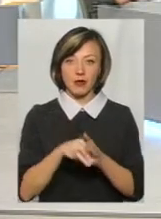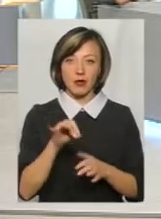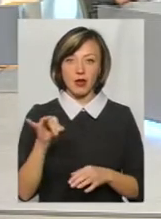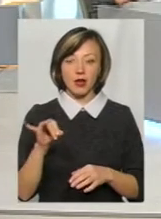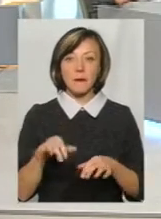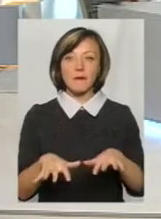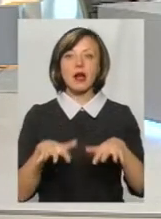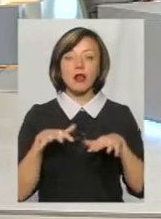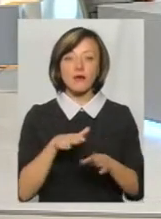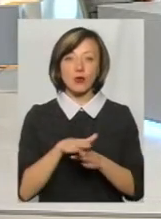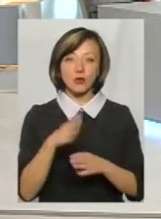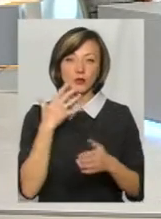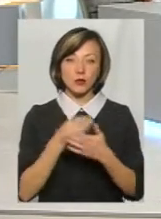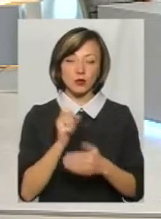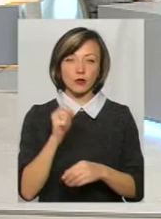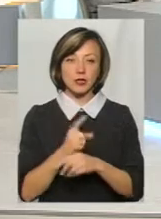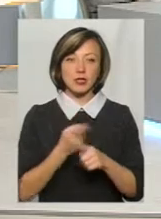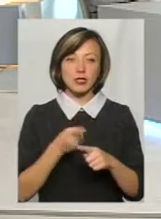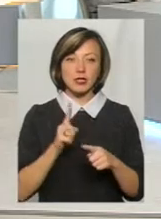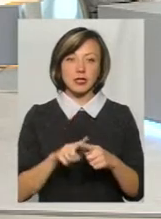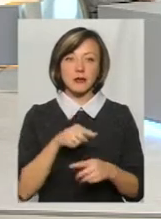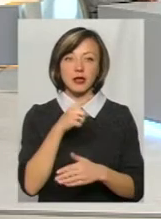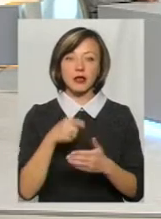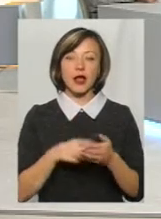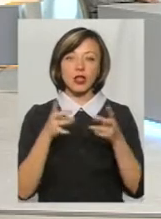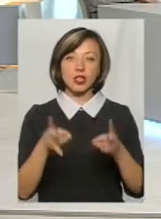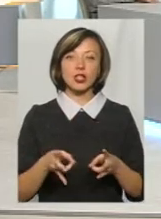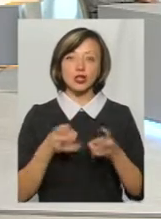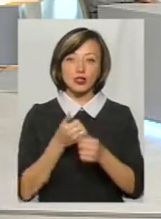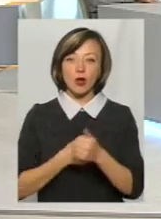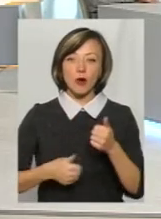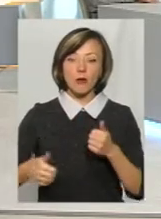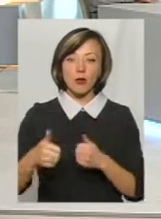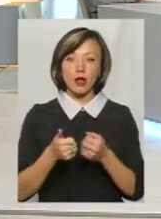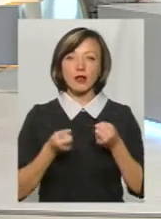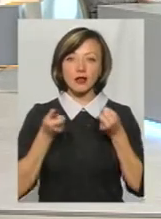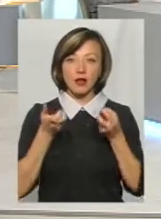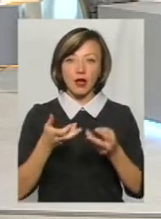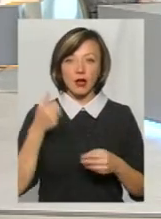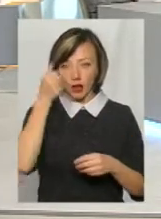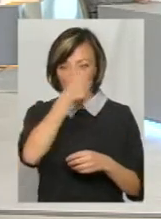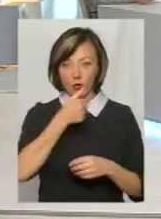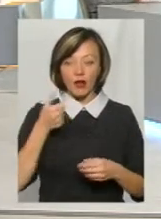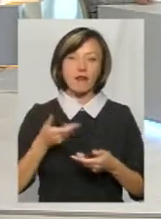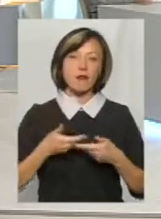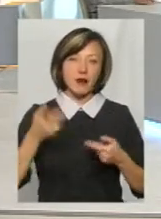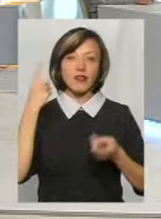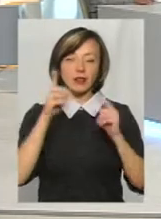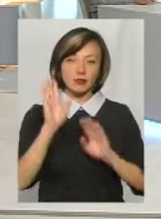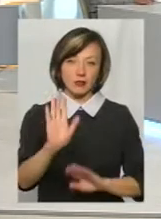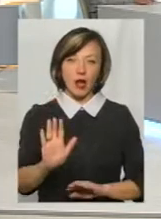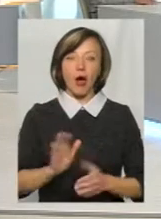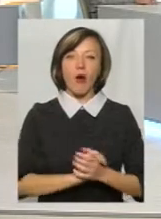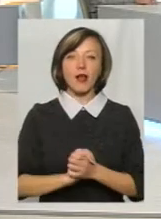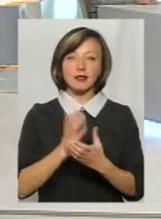Парламент виконує свою функцію. Тому це питання обминають. Ніжно обминають вже декілька років, не перераховуючи депутатів. ми фантазуємо, що коаліція є. Так, немає 300